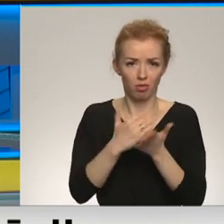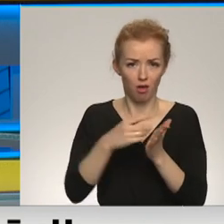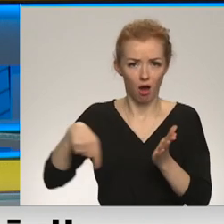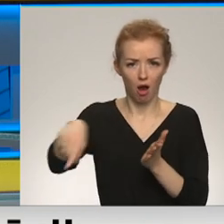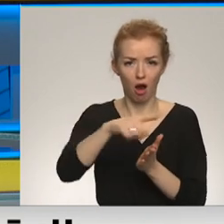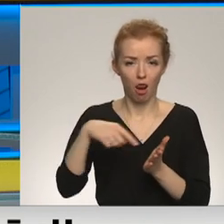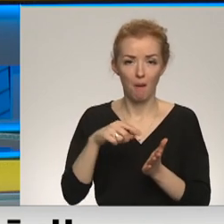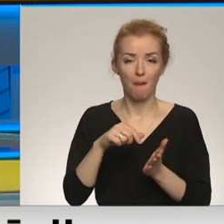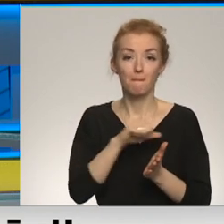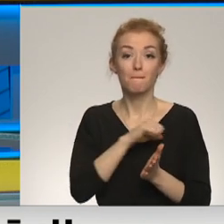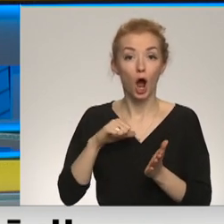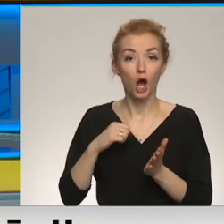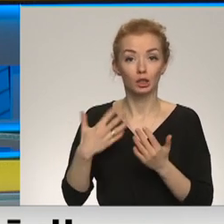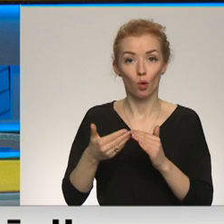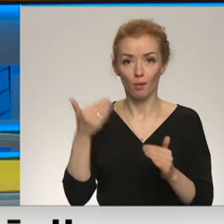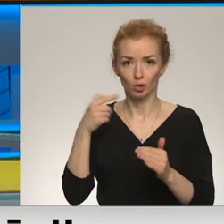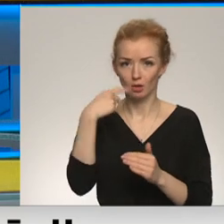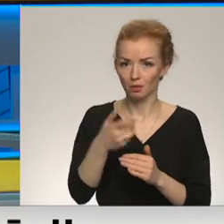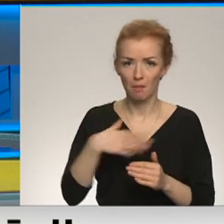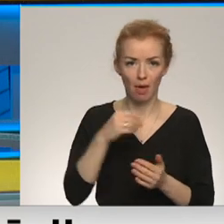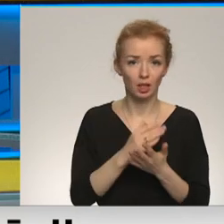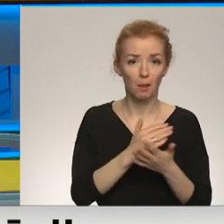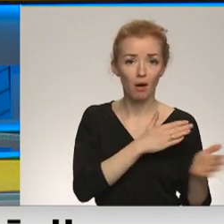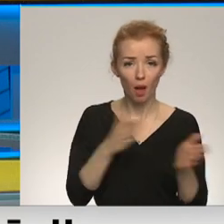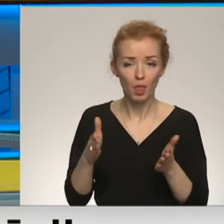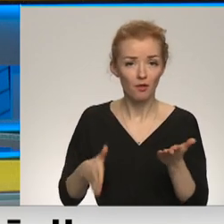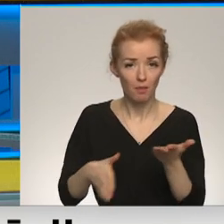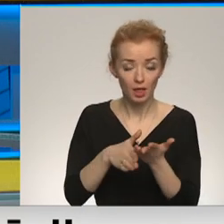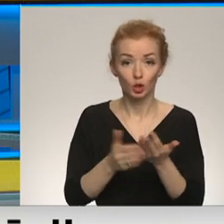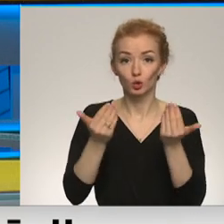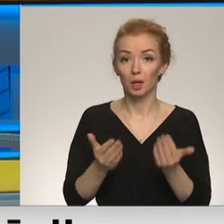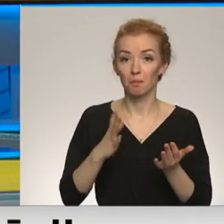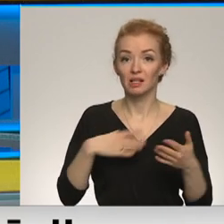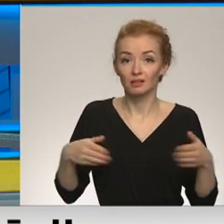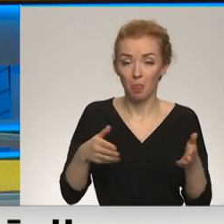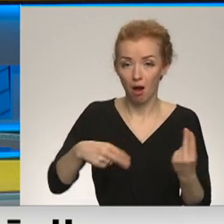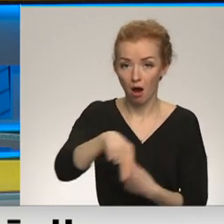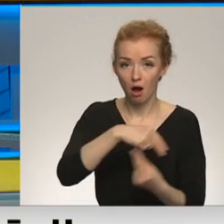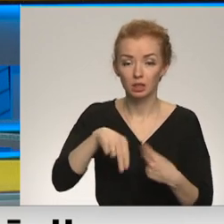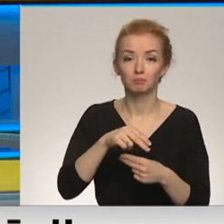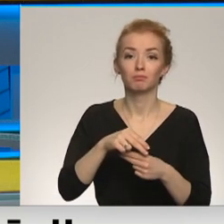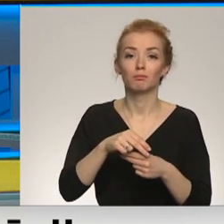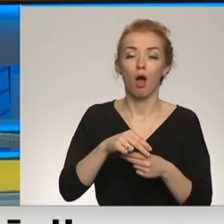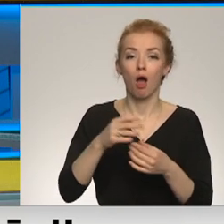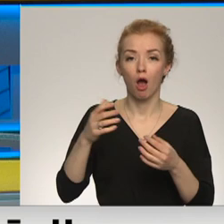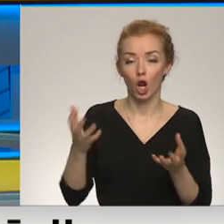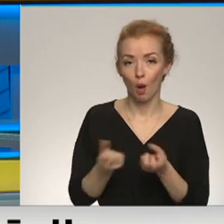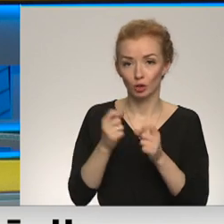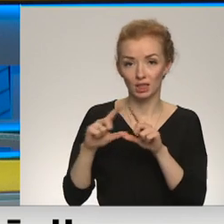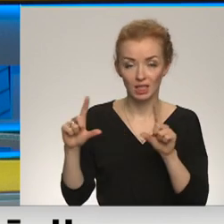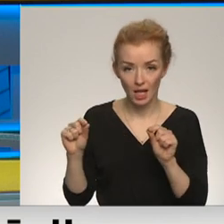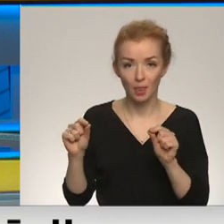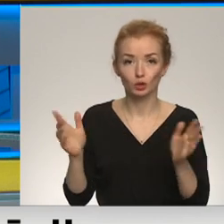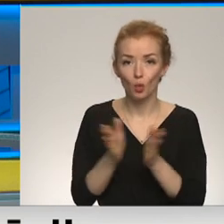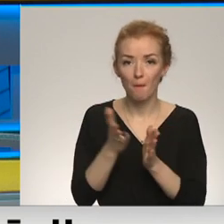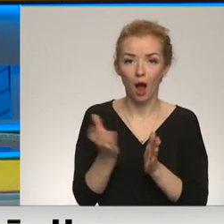pašas agrāk jau izteidza šo gatavību. Šodien bija sanāksme pa dienu, kad arī Valsts ugunsdēsības un glābšanas dienas centralizēta ar